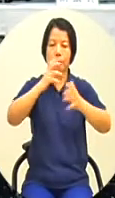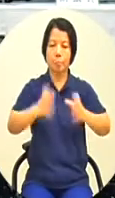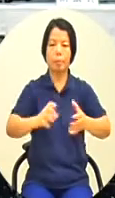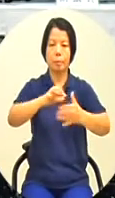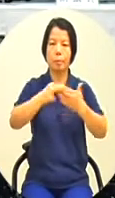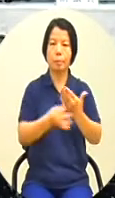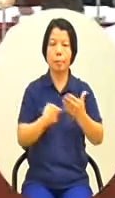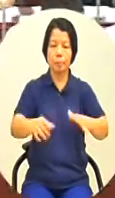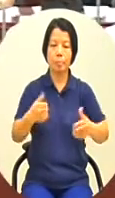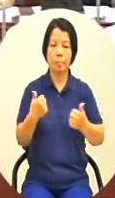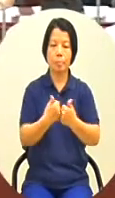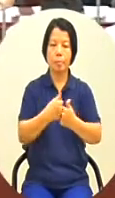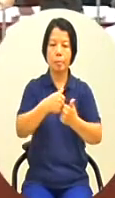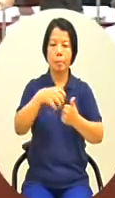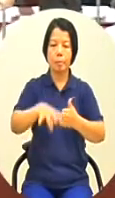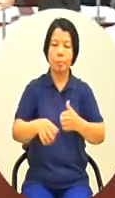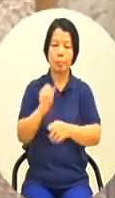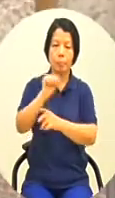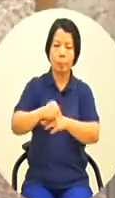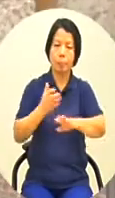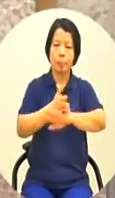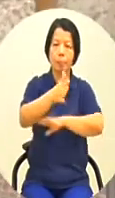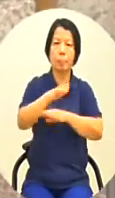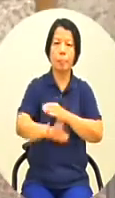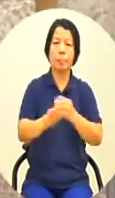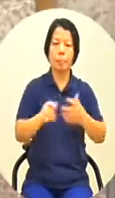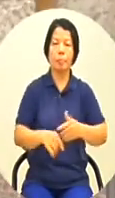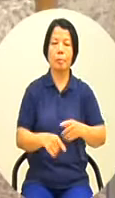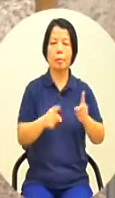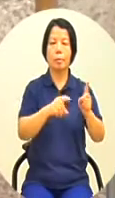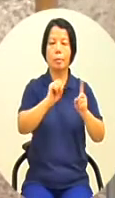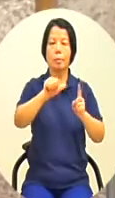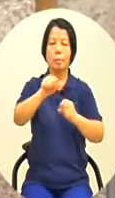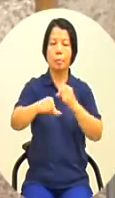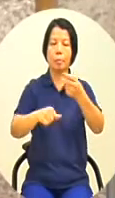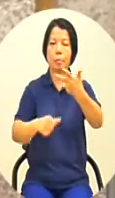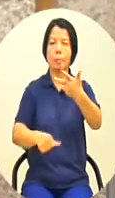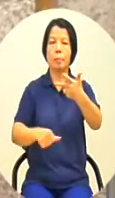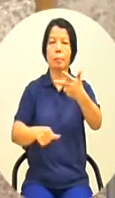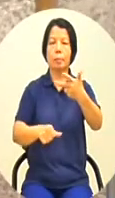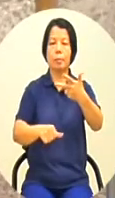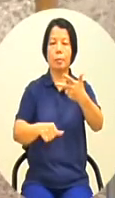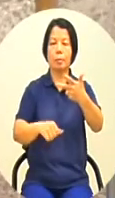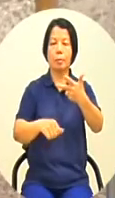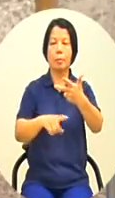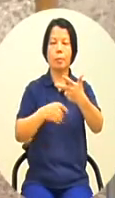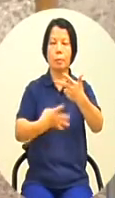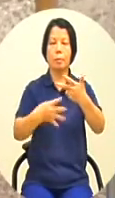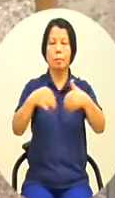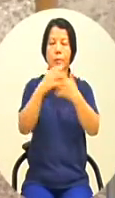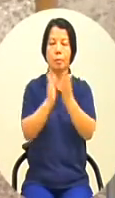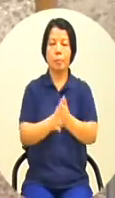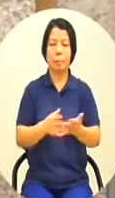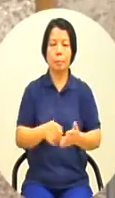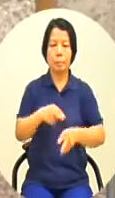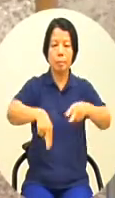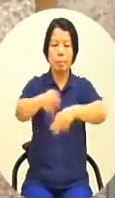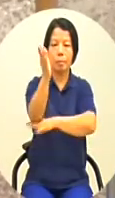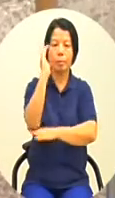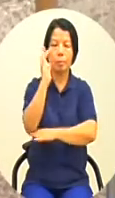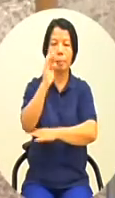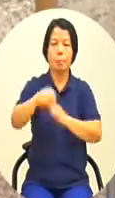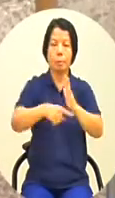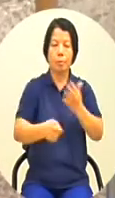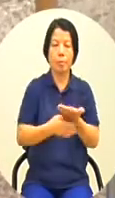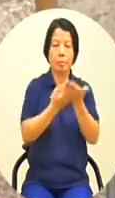通過以後議市政府在105年7月4號送行政院在8月